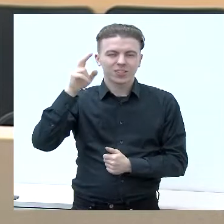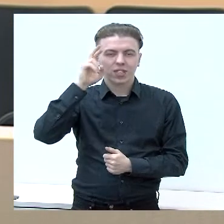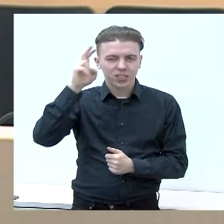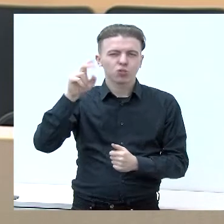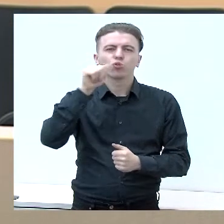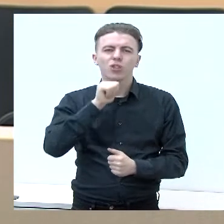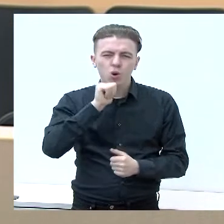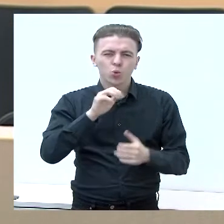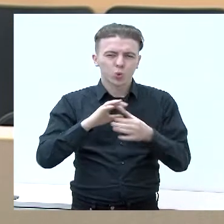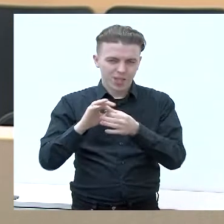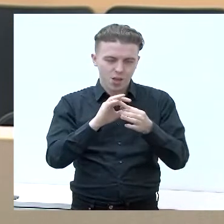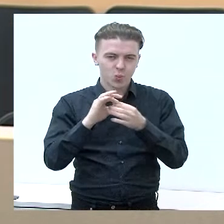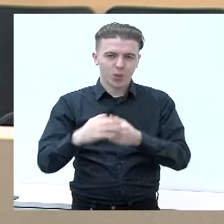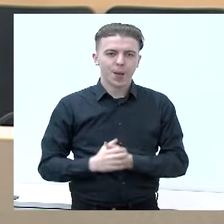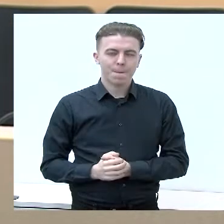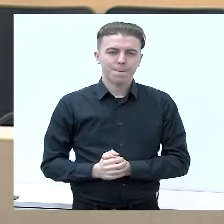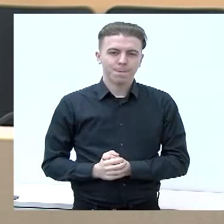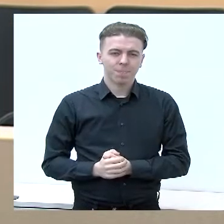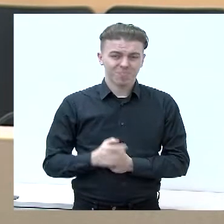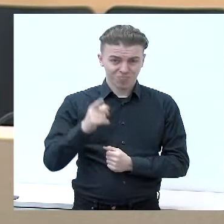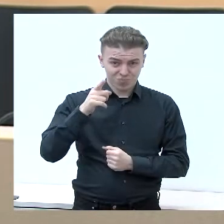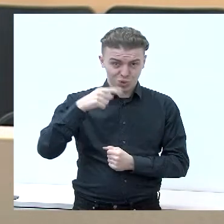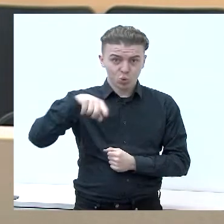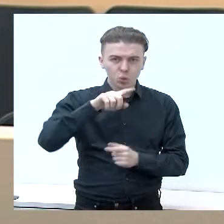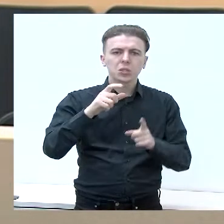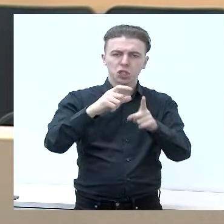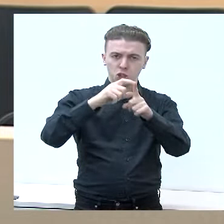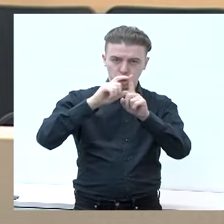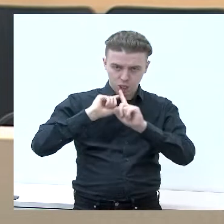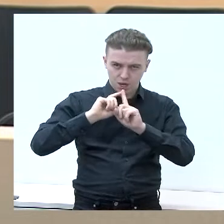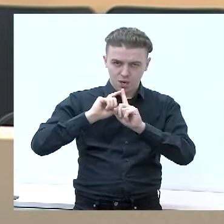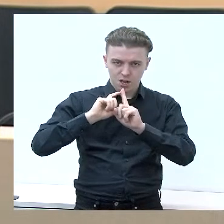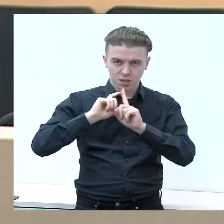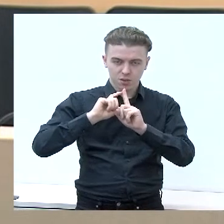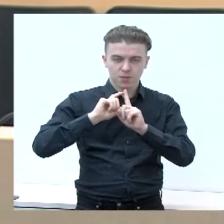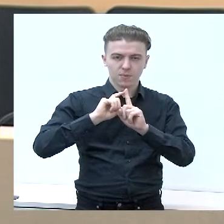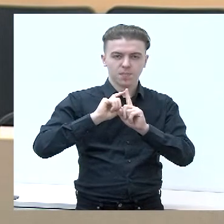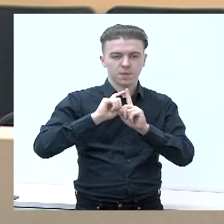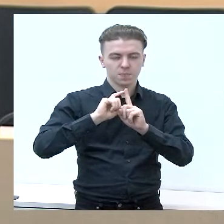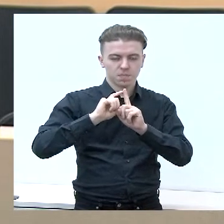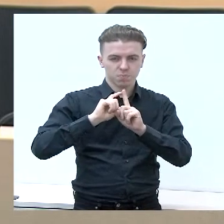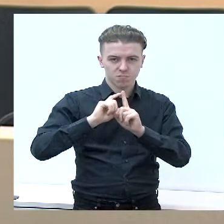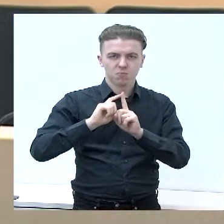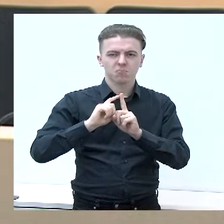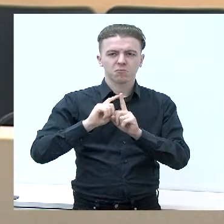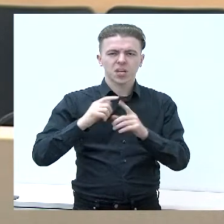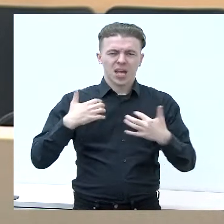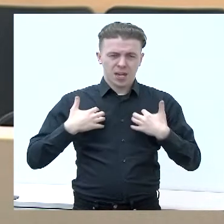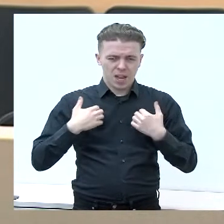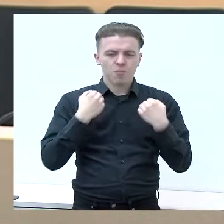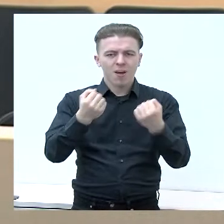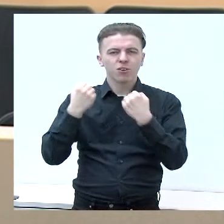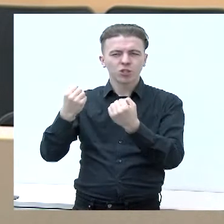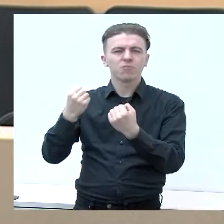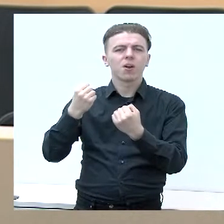sąjunga. Jūs žadate efektyvų pavėžėjimą iki nacionalinių